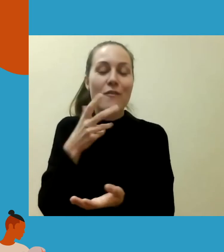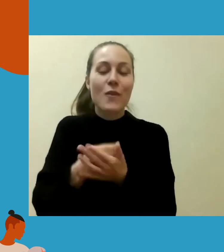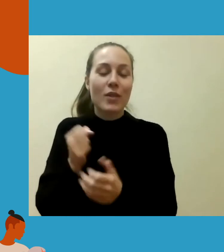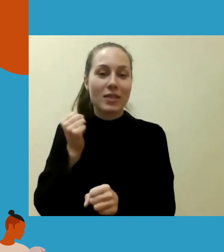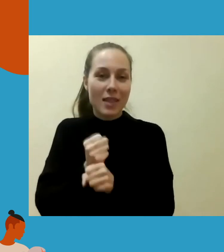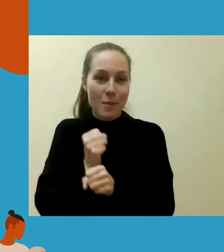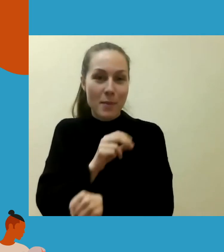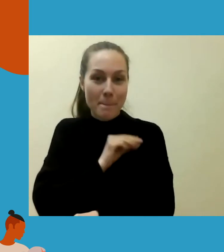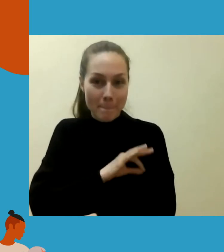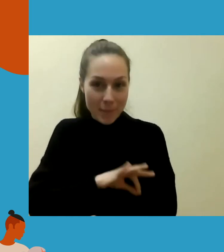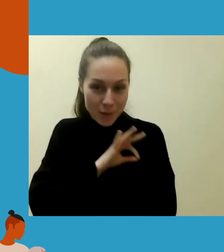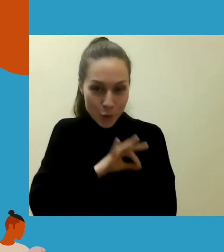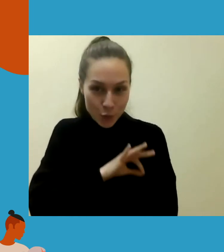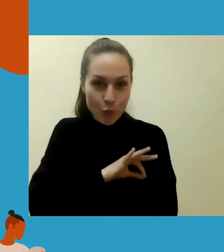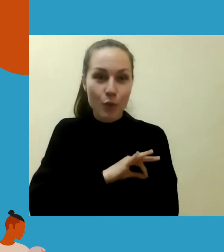atliekime čia Lietuvoje.